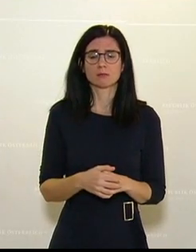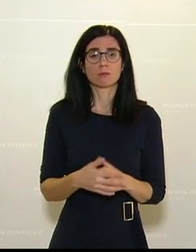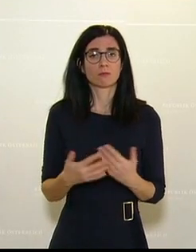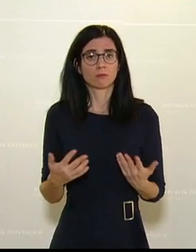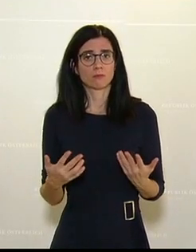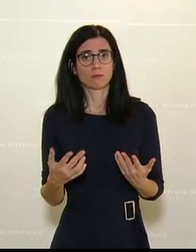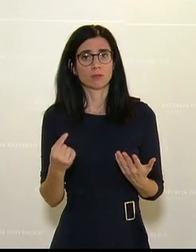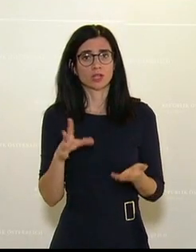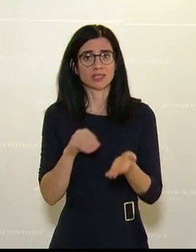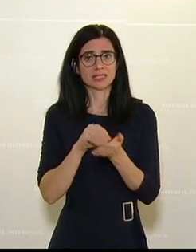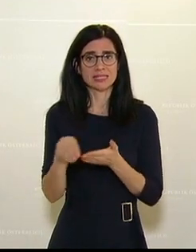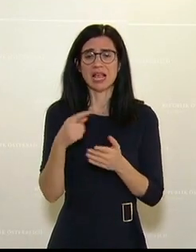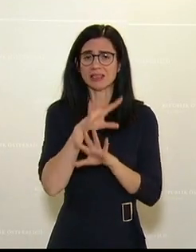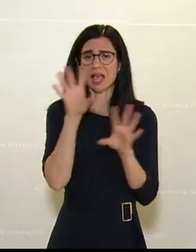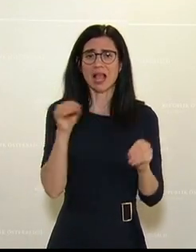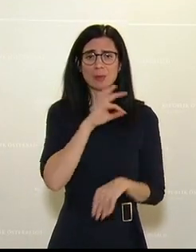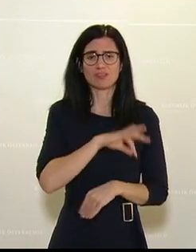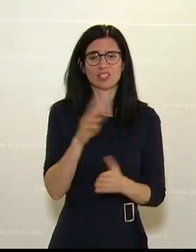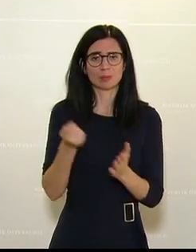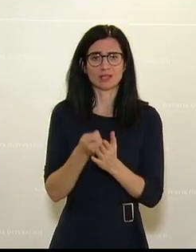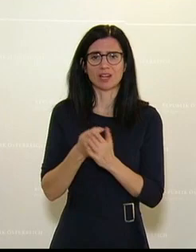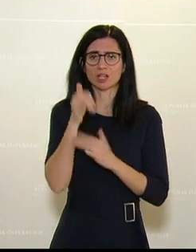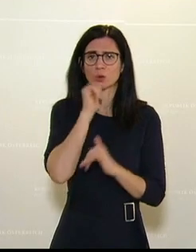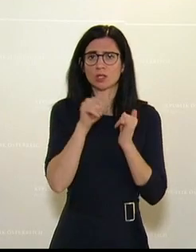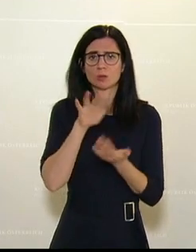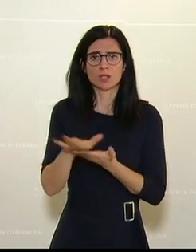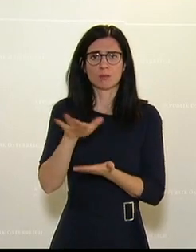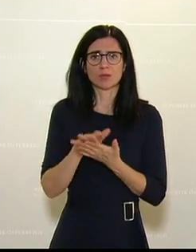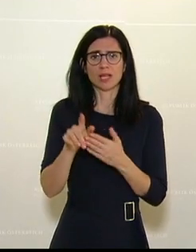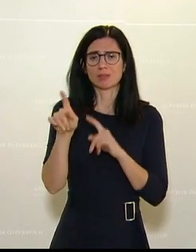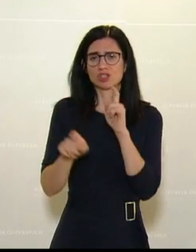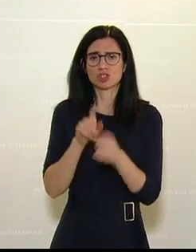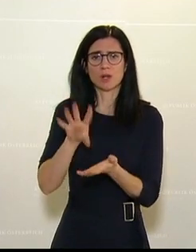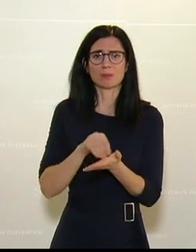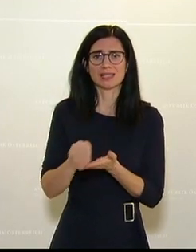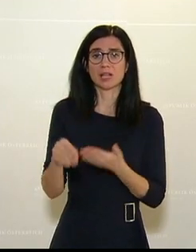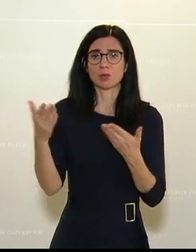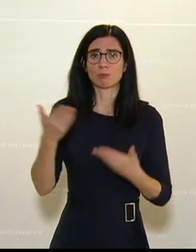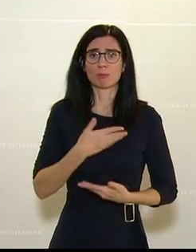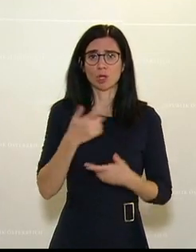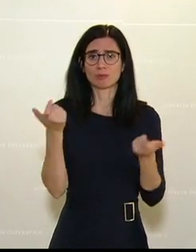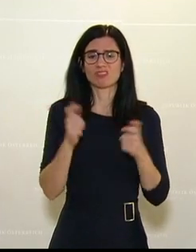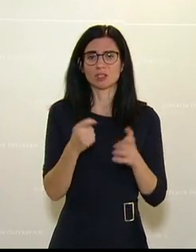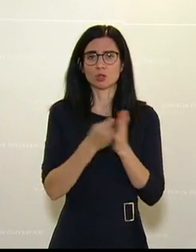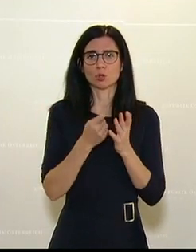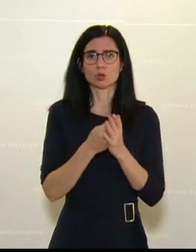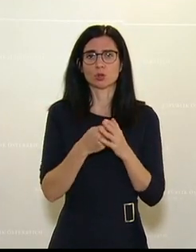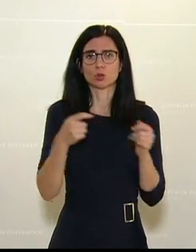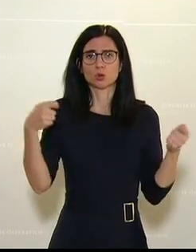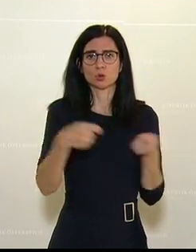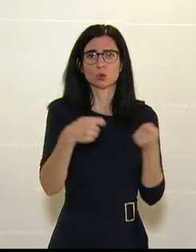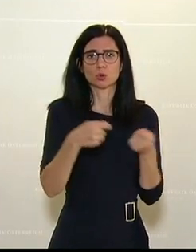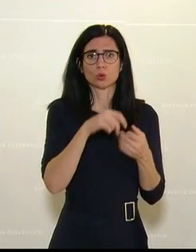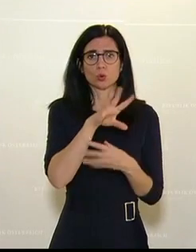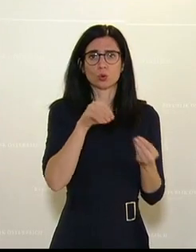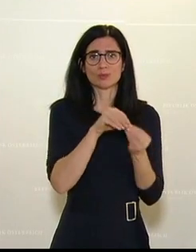Gewerbebetrieb, zahlt die Pflichtbeiträge, zahlt die Tourismusabgaben, zahlt seine Steuern und bekommt den Fixkostenzuschuss und den